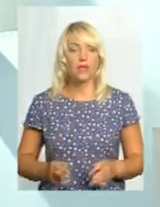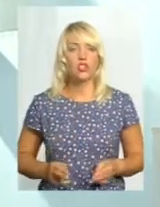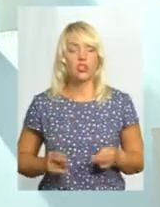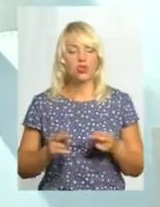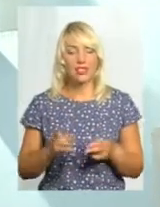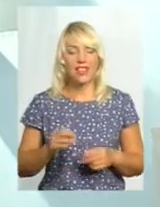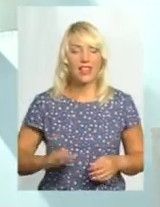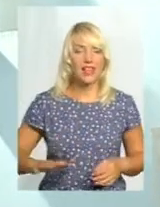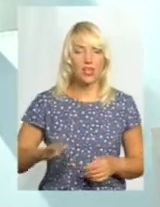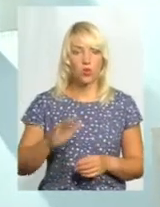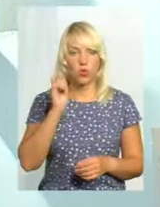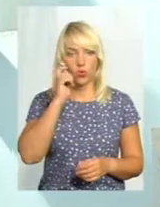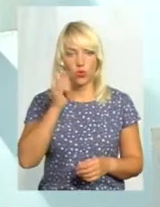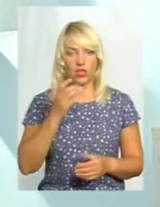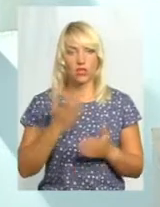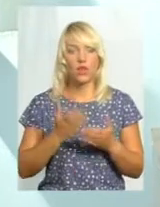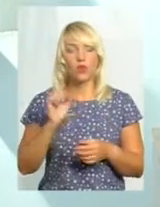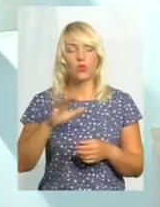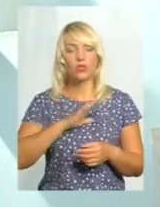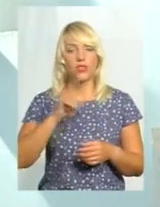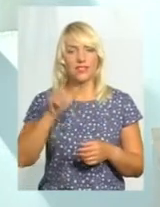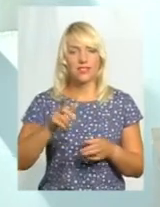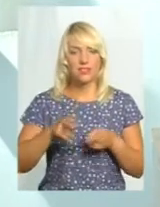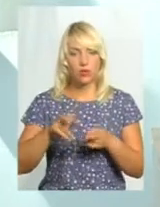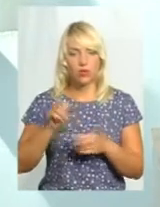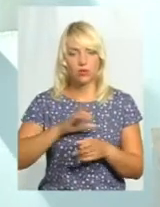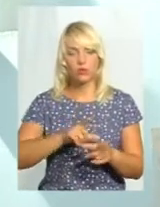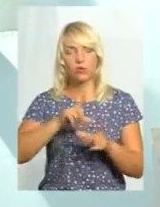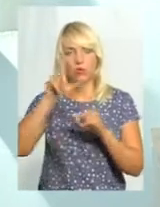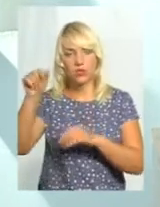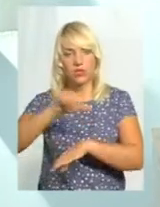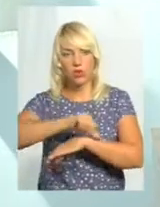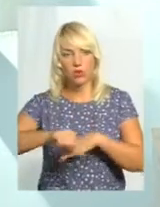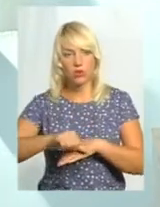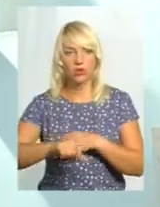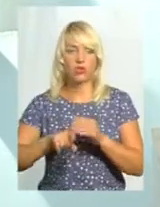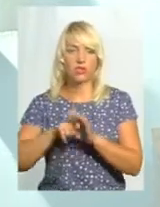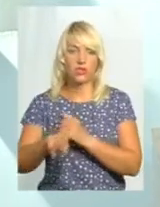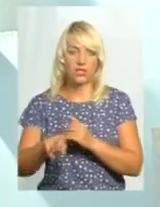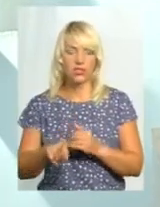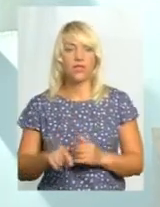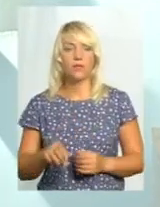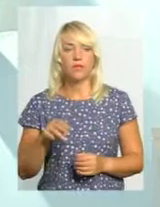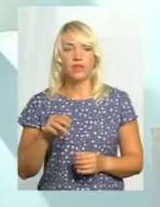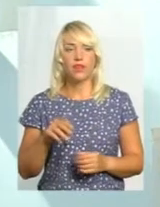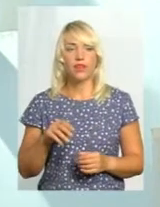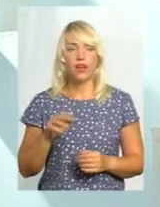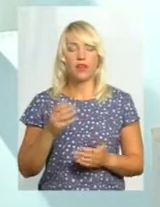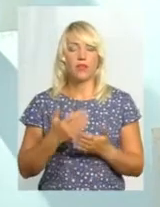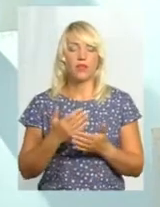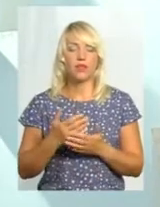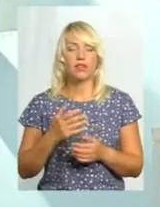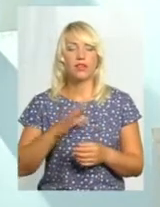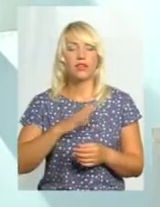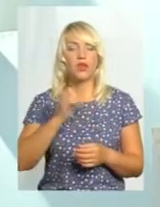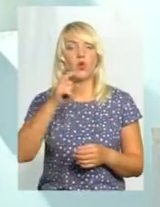що він втік або перетнув кордон. Зараз там в Крим люди втікали, зловмисники потім в Росію. Були